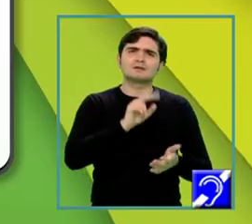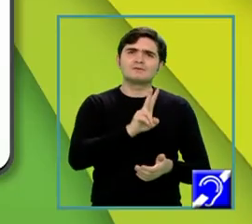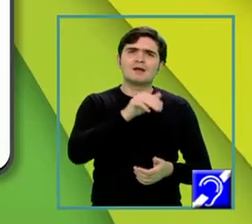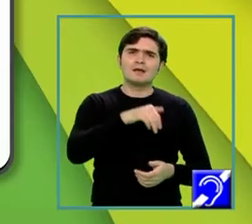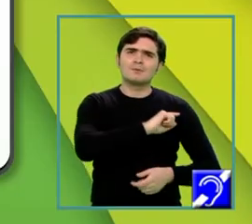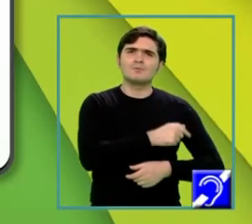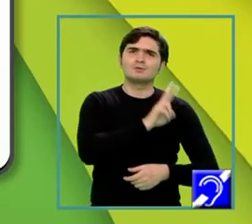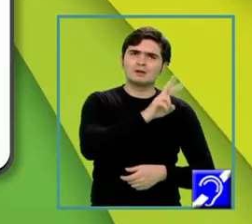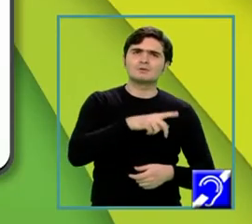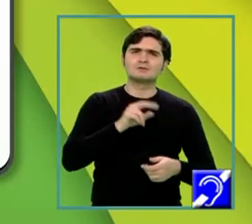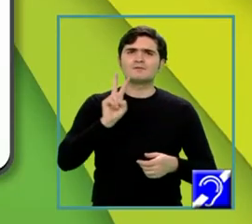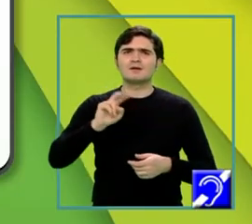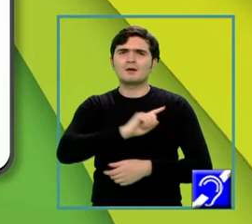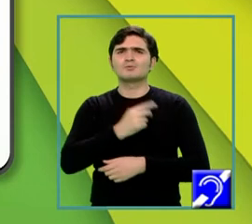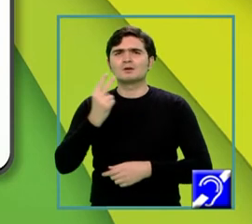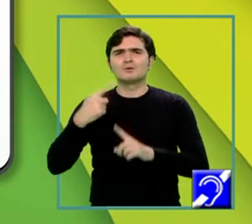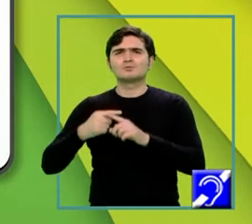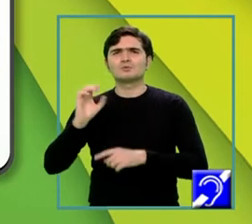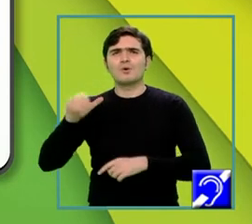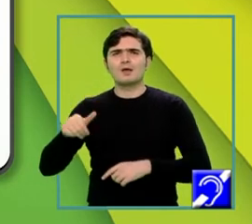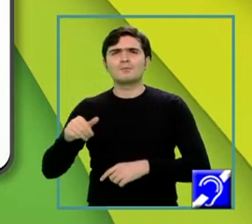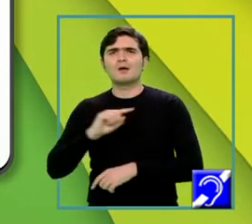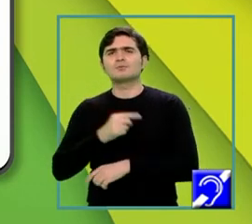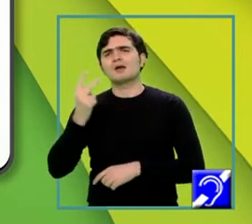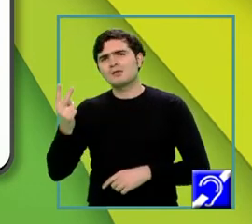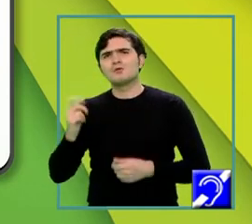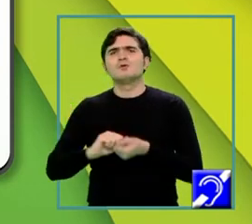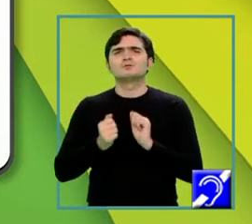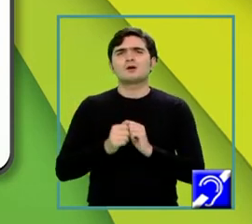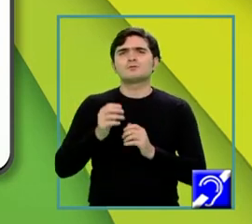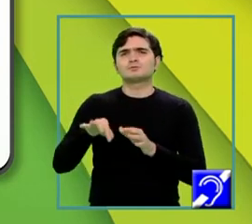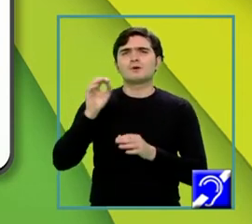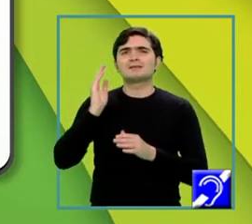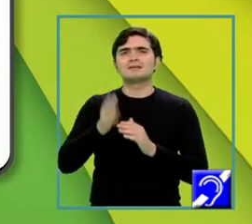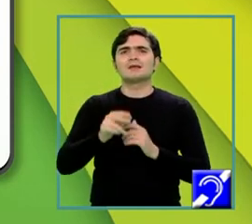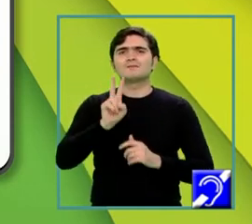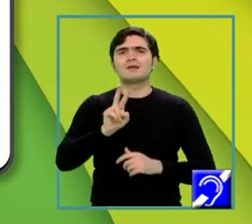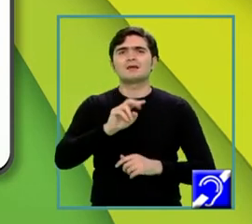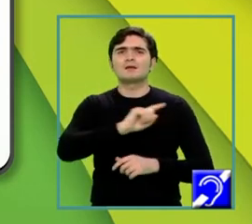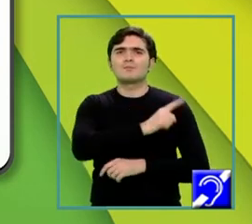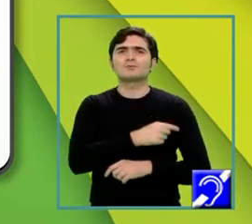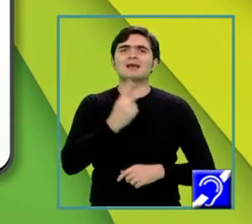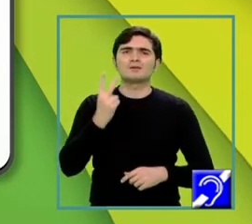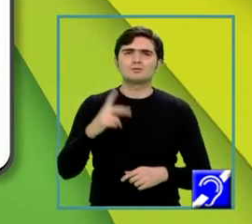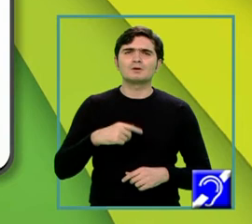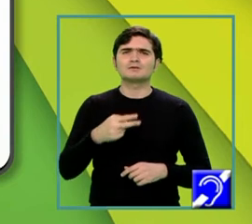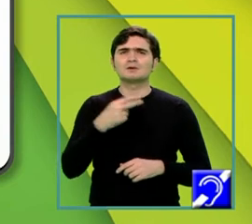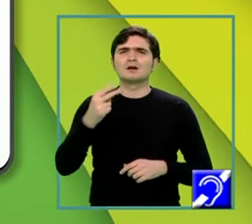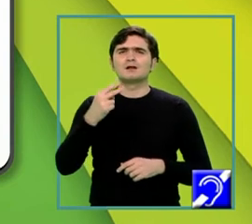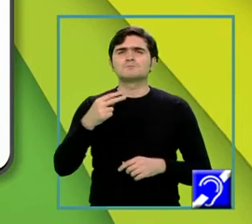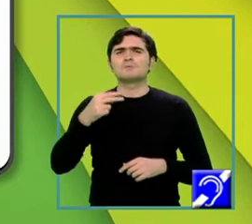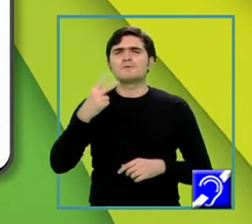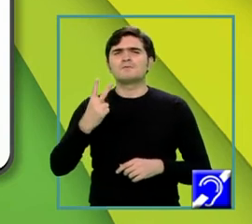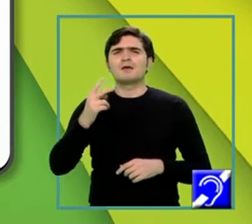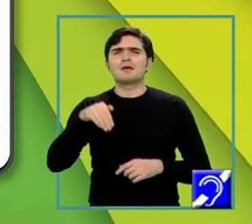a doua este egal cu VO la puterea a doua plus OM la puterea a doua sau puteți să scoateți direct VO la puterea a doua este egal cu VM la puterea a doua minus